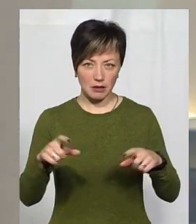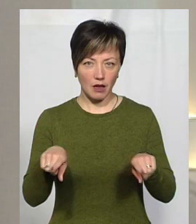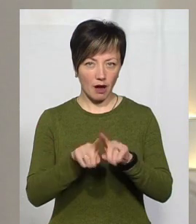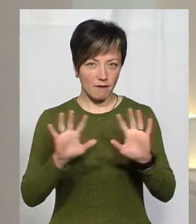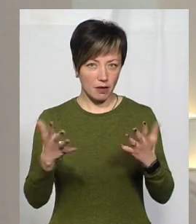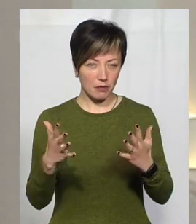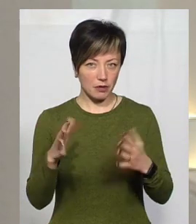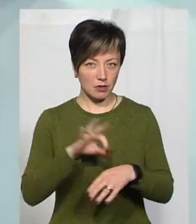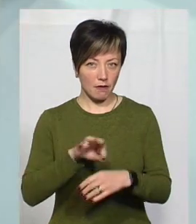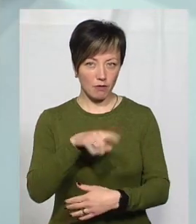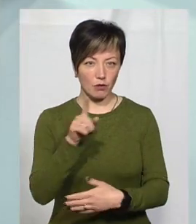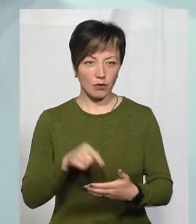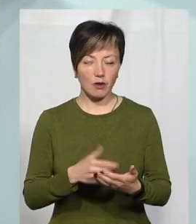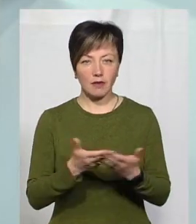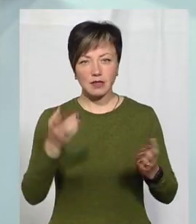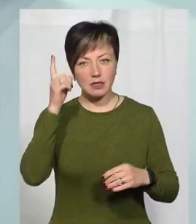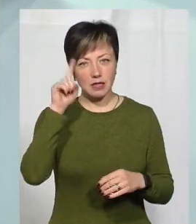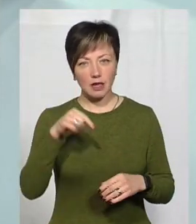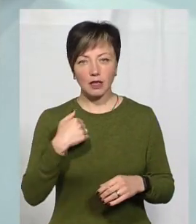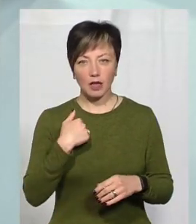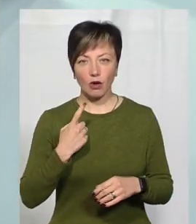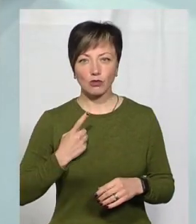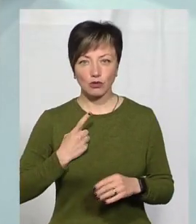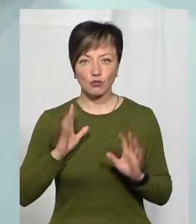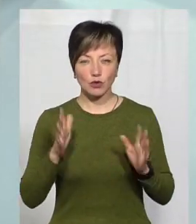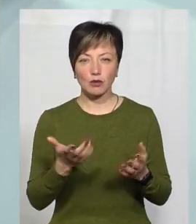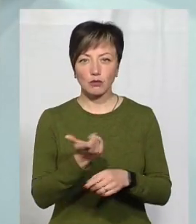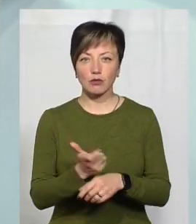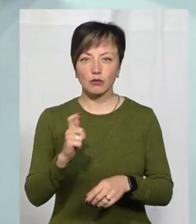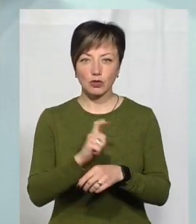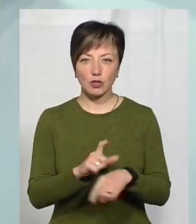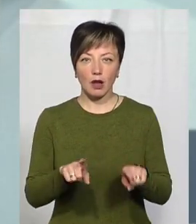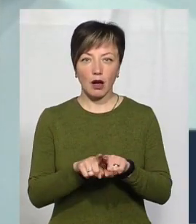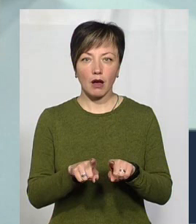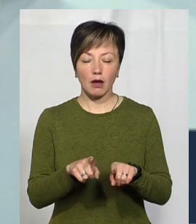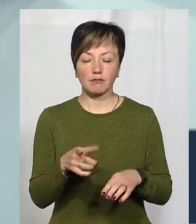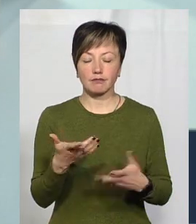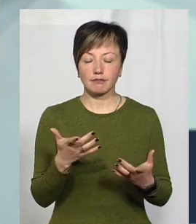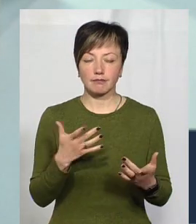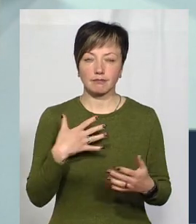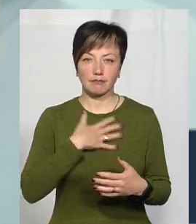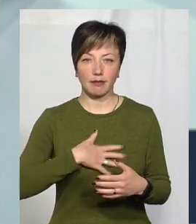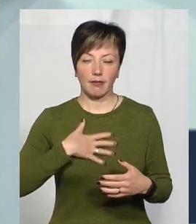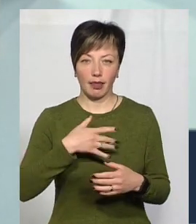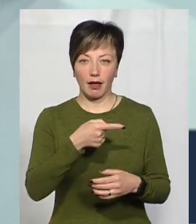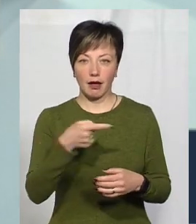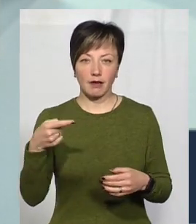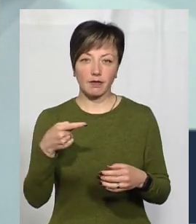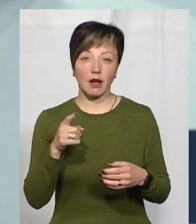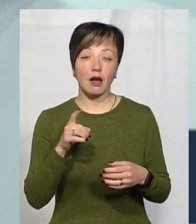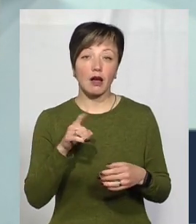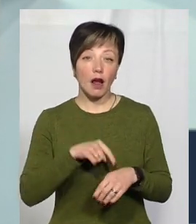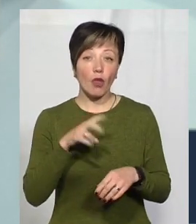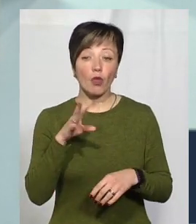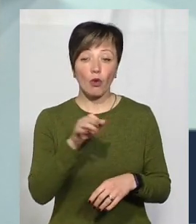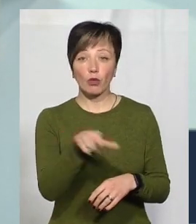випадок захворювання? Знаєте, я очікував, що буде більш така негативна реакція. Можливо, що люди